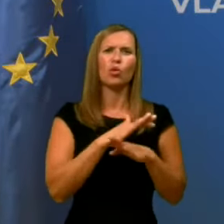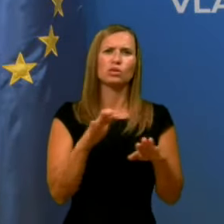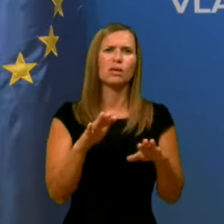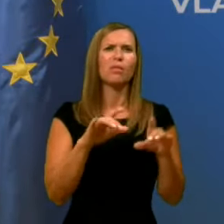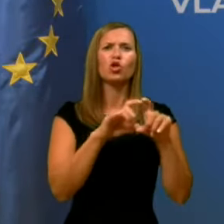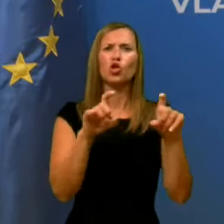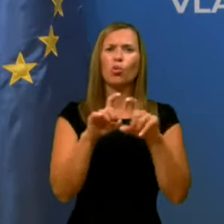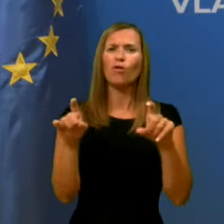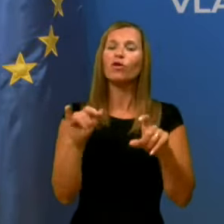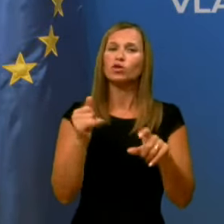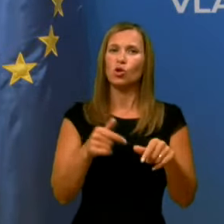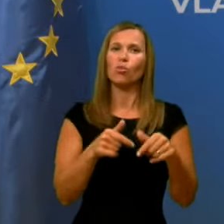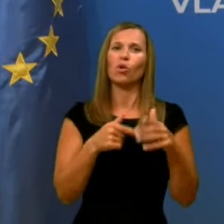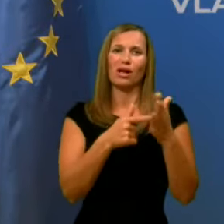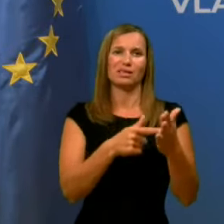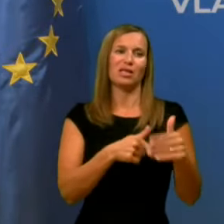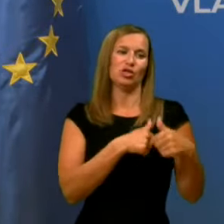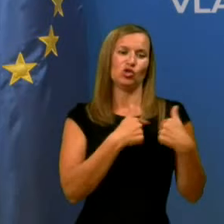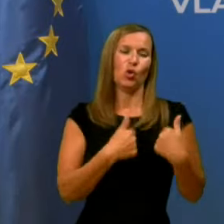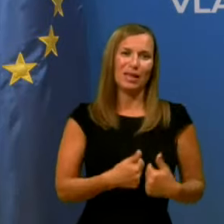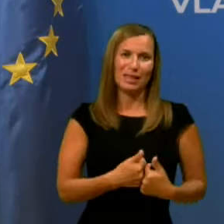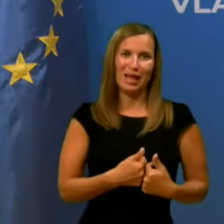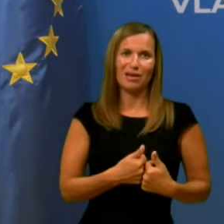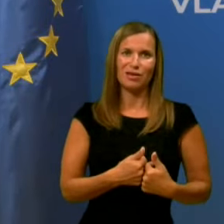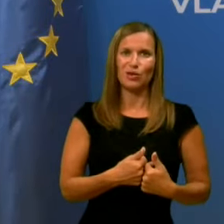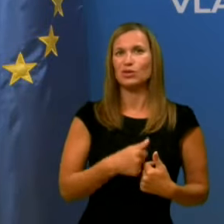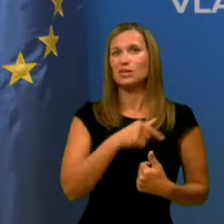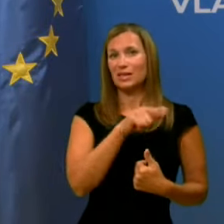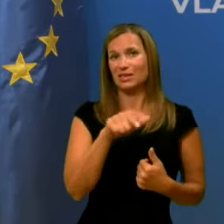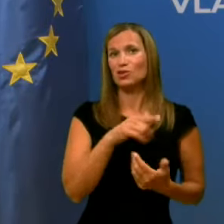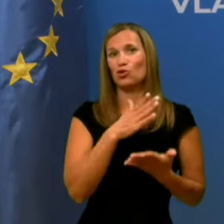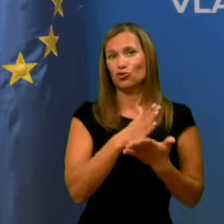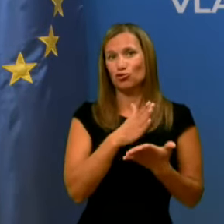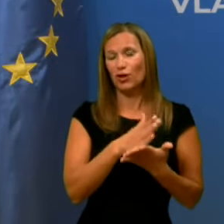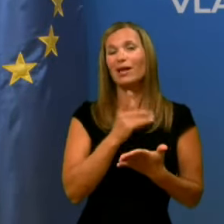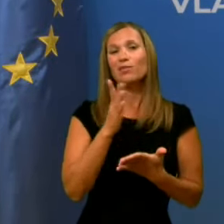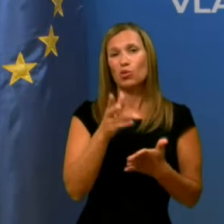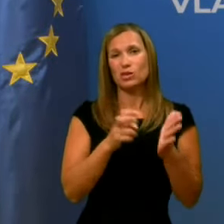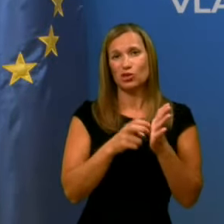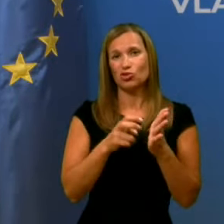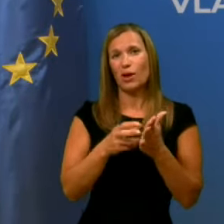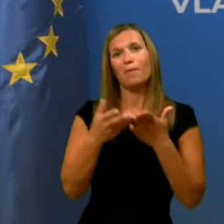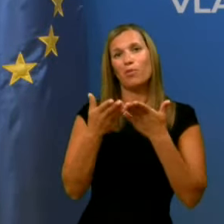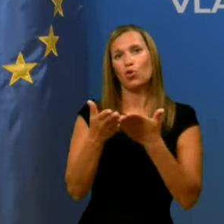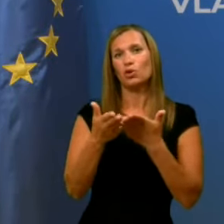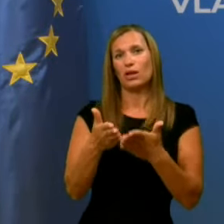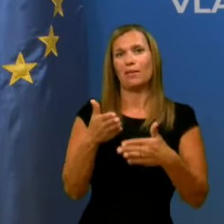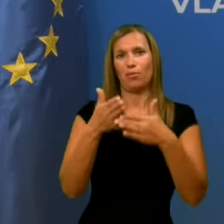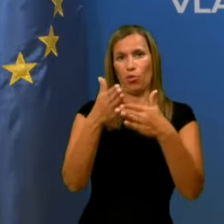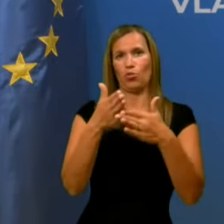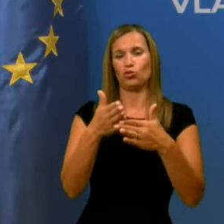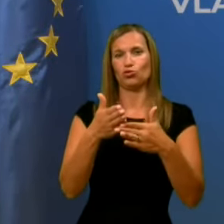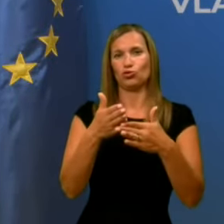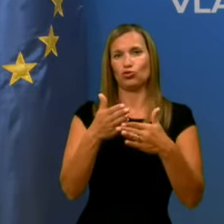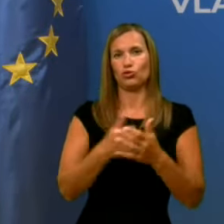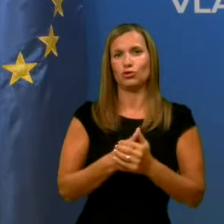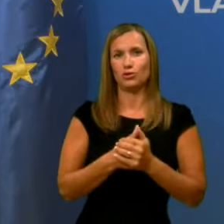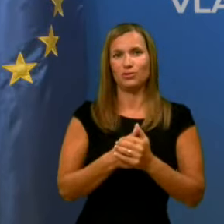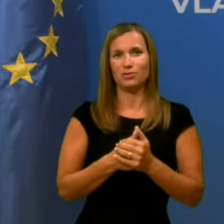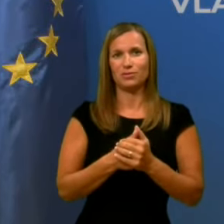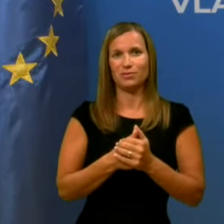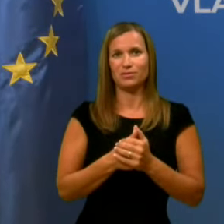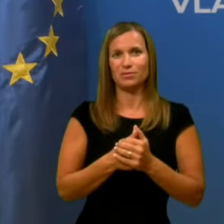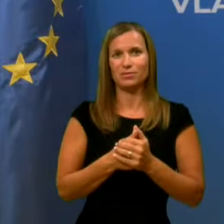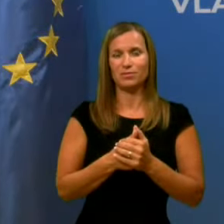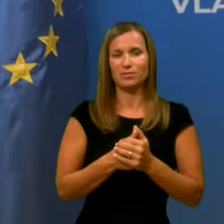pokazali solidarnost in tistim, ki ste že in boste še ponudili pomoč. toliko morda za